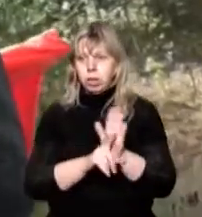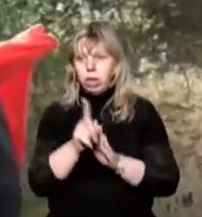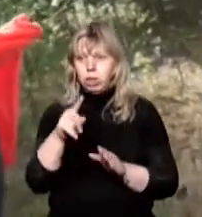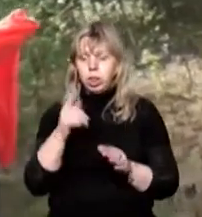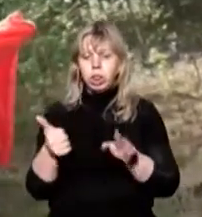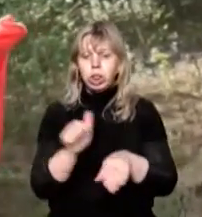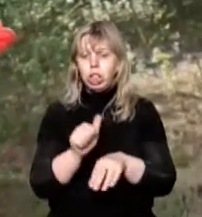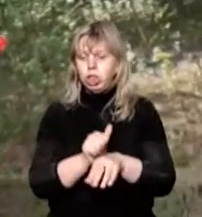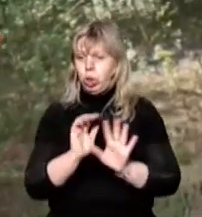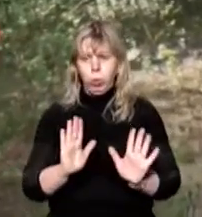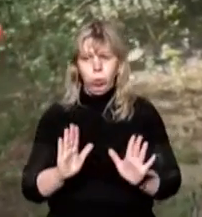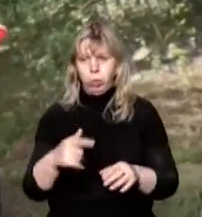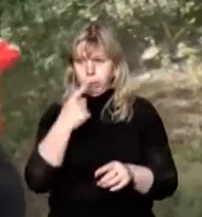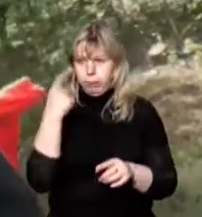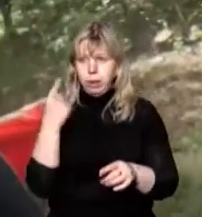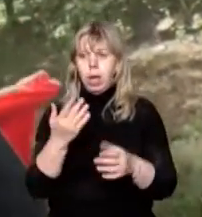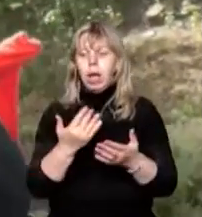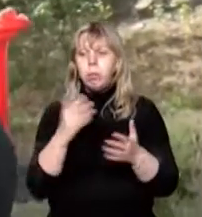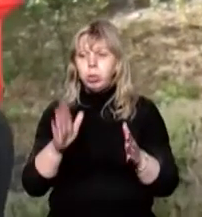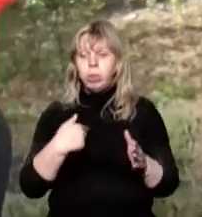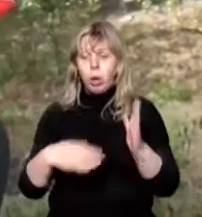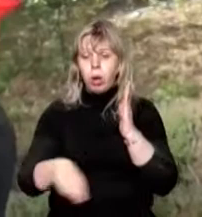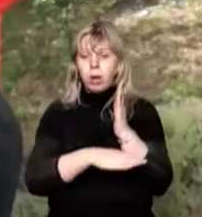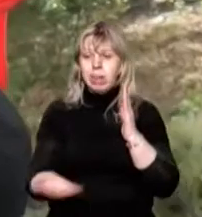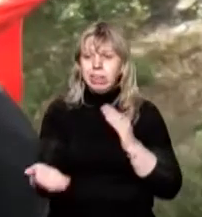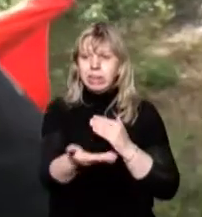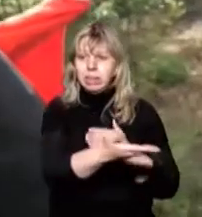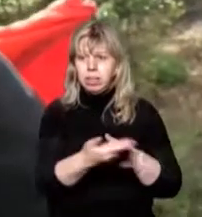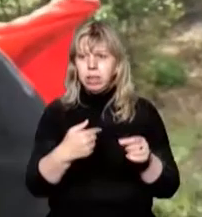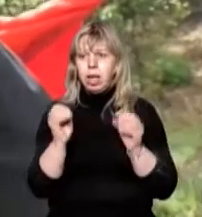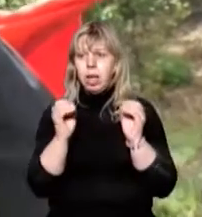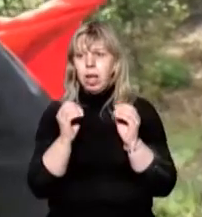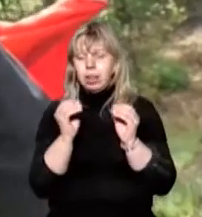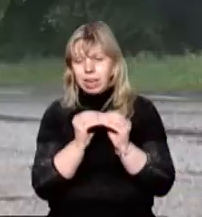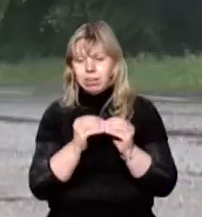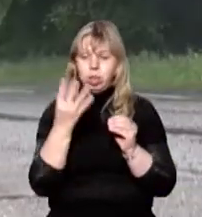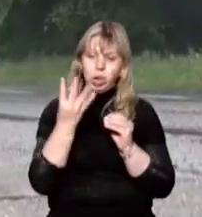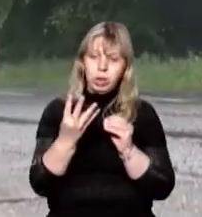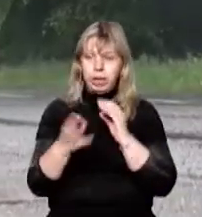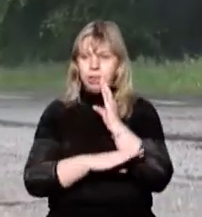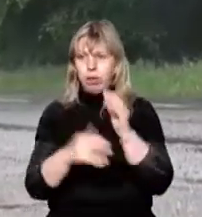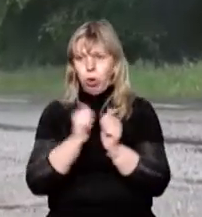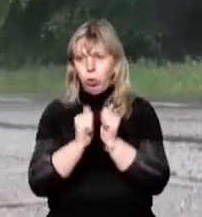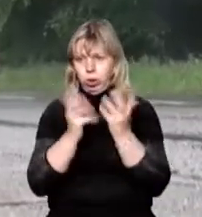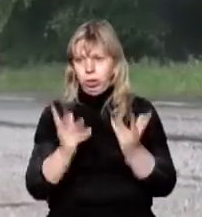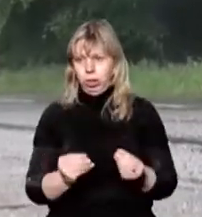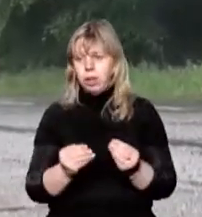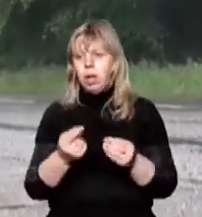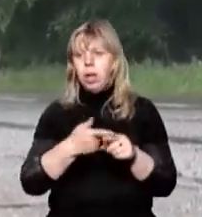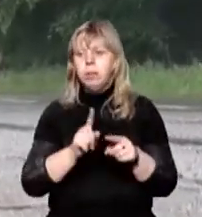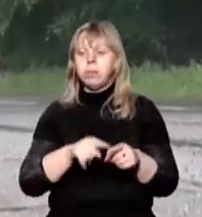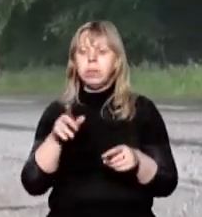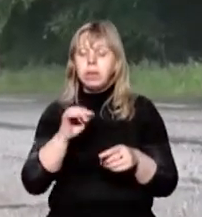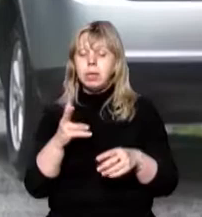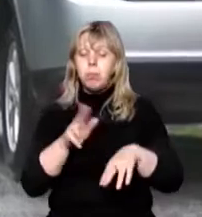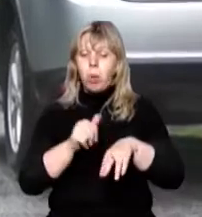Тиждень мінімум. То ми, дивіться, будемо різати з 10 до 4 кожен день. Маречниця